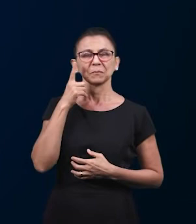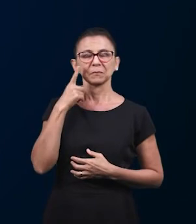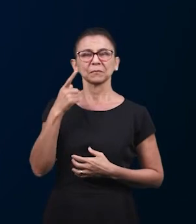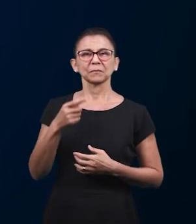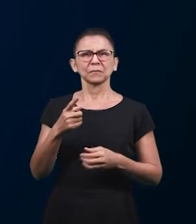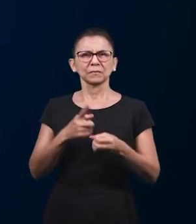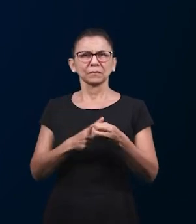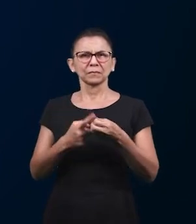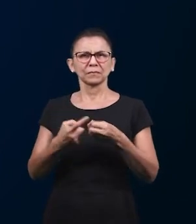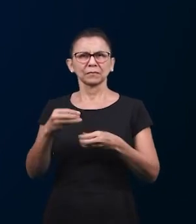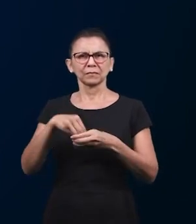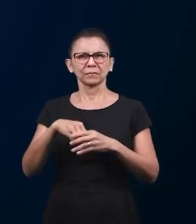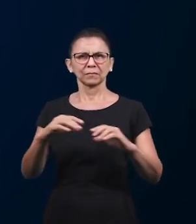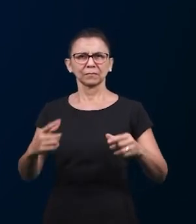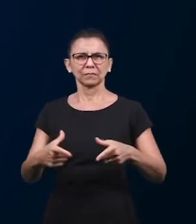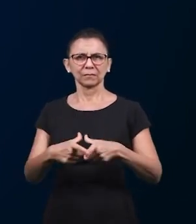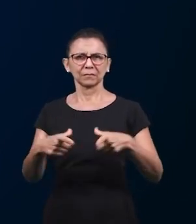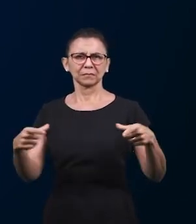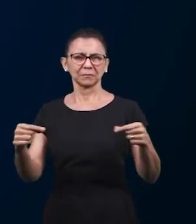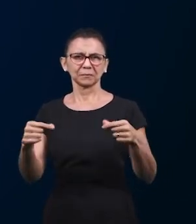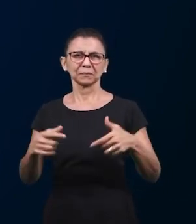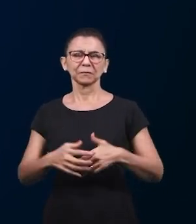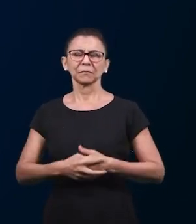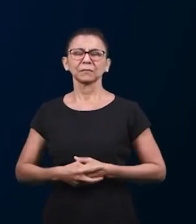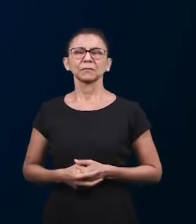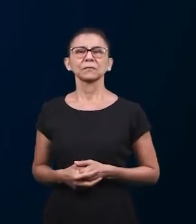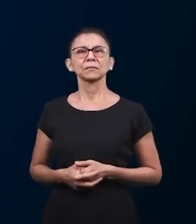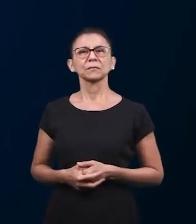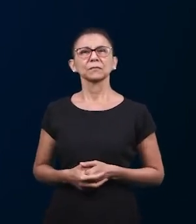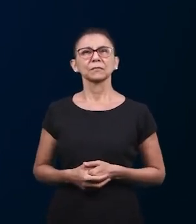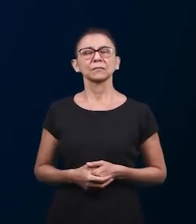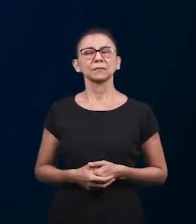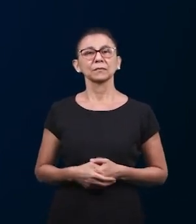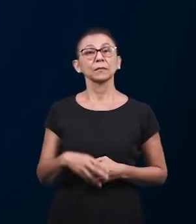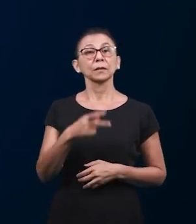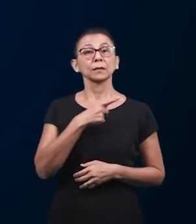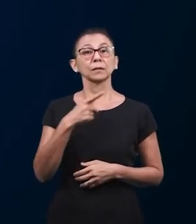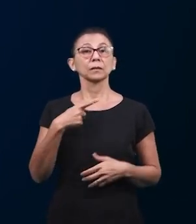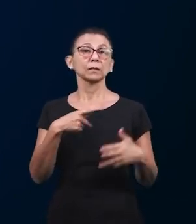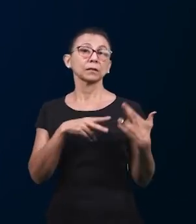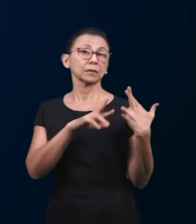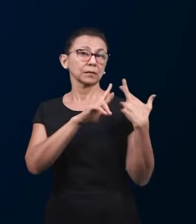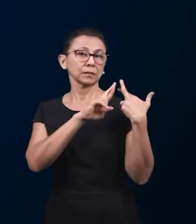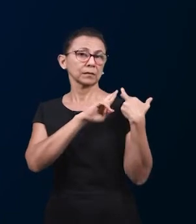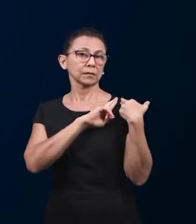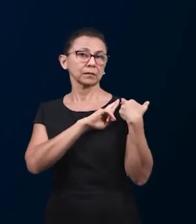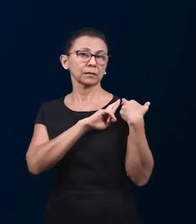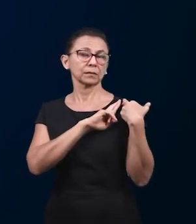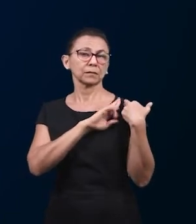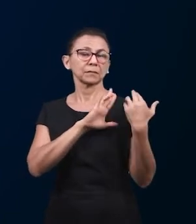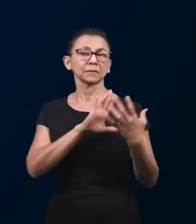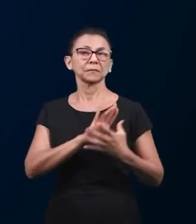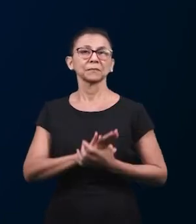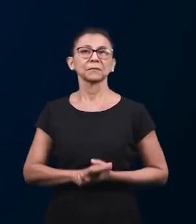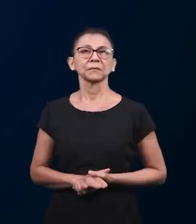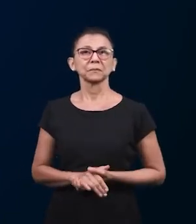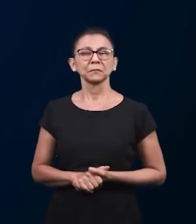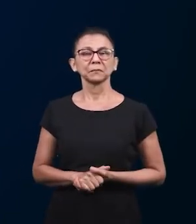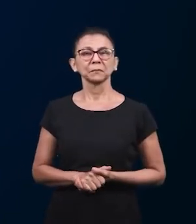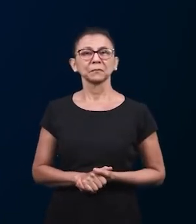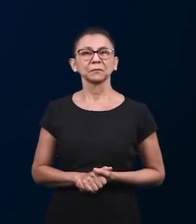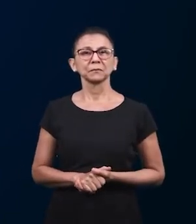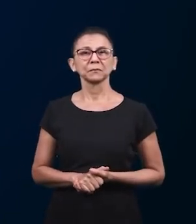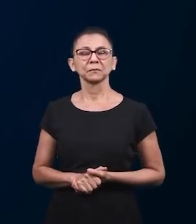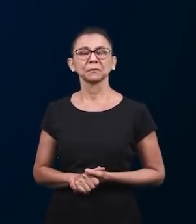Такара и он отвечает он